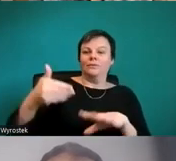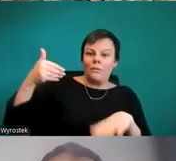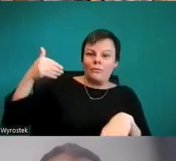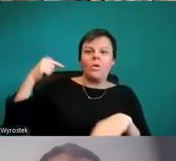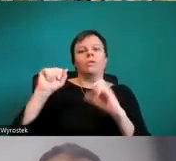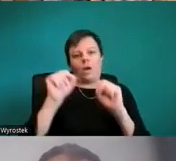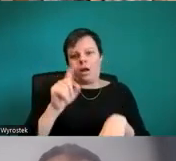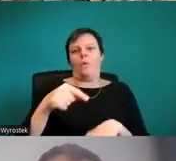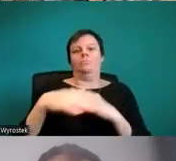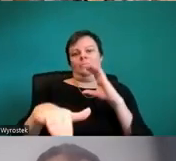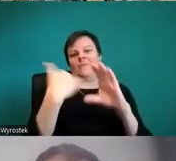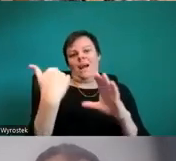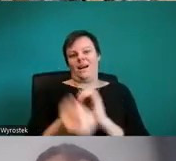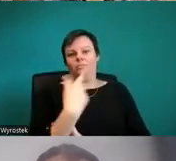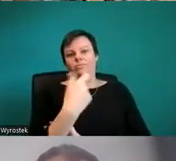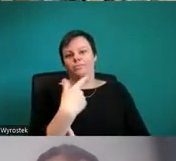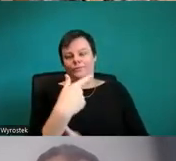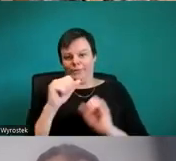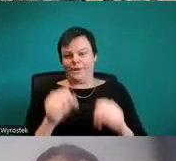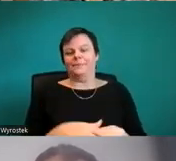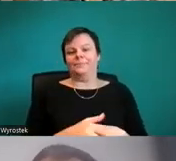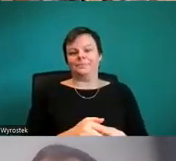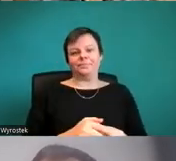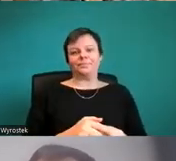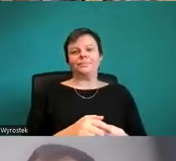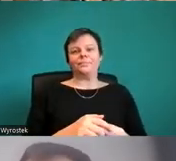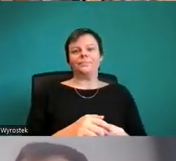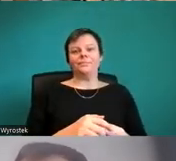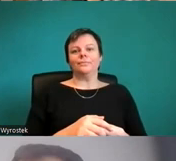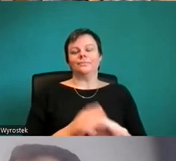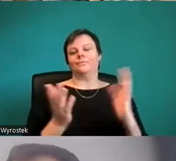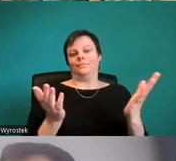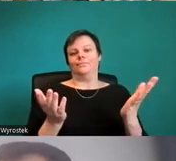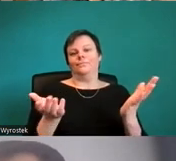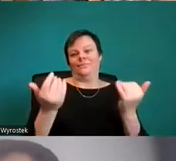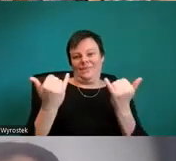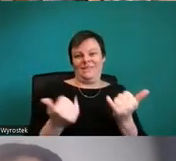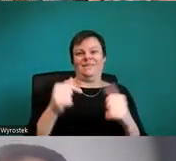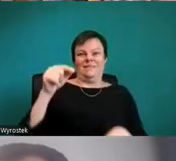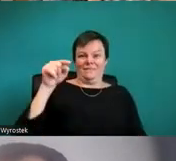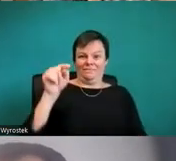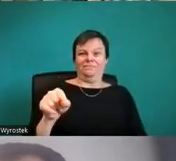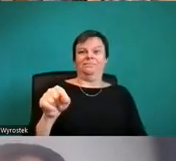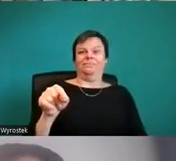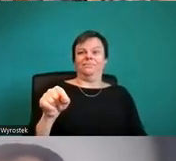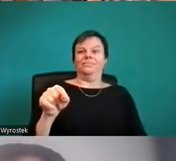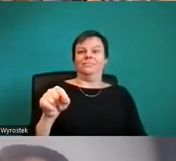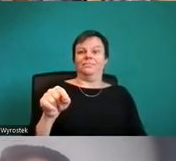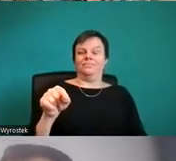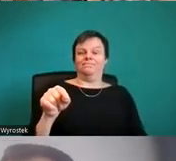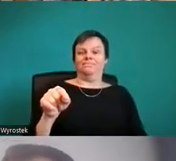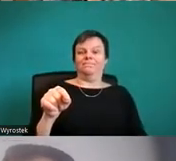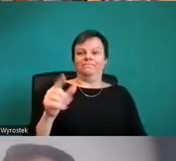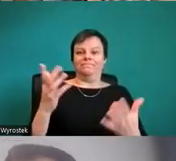schicken. Also das ist jetzt zu diesem. Also ich denke, da haben wir im Moment,